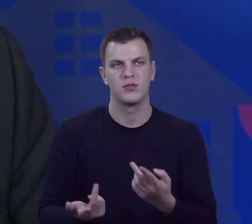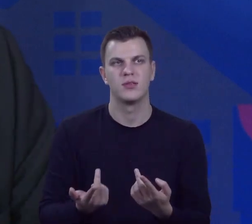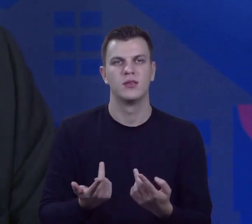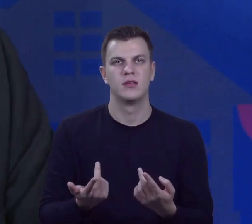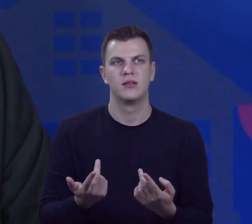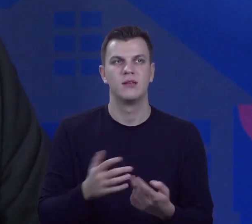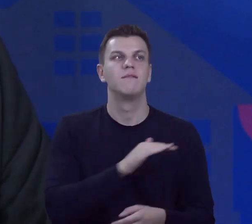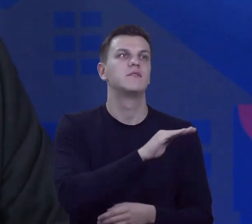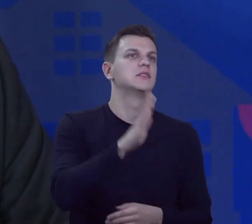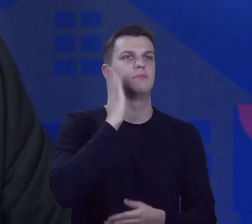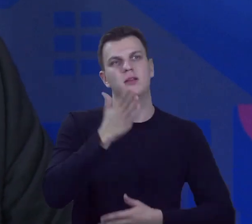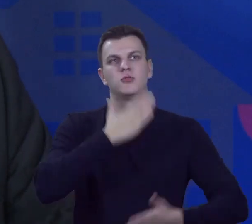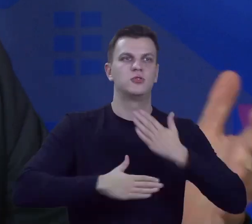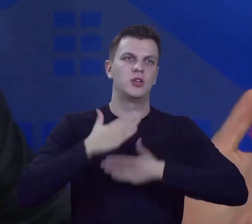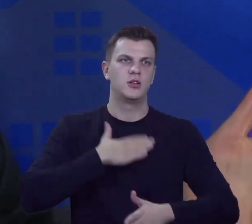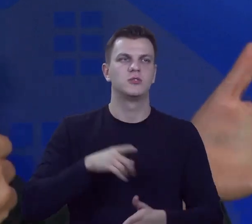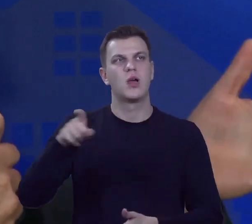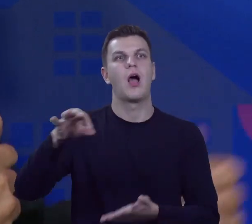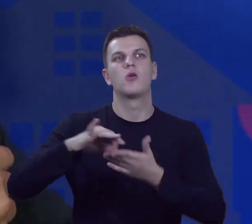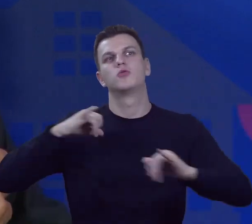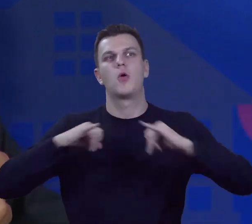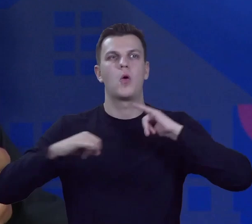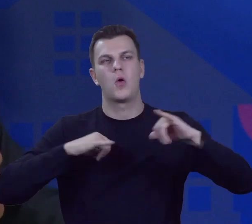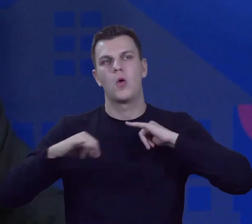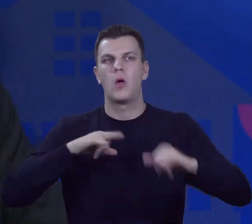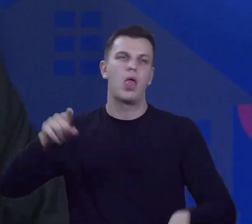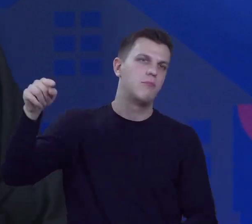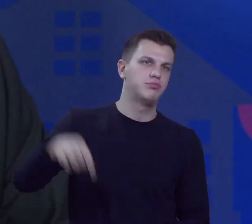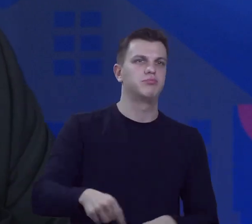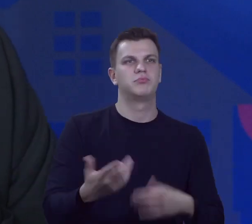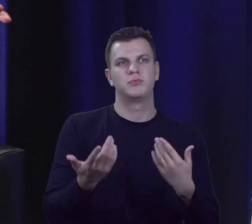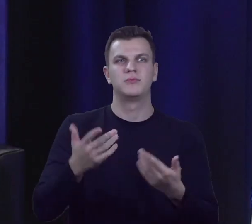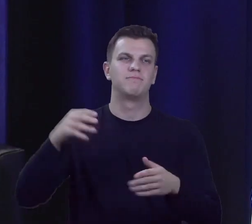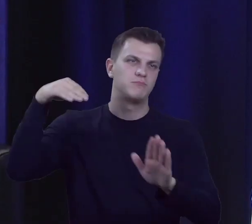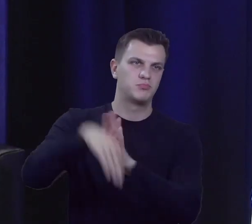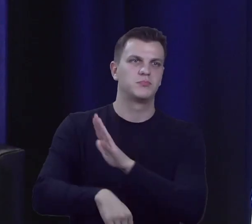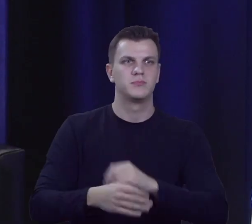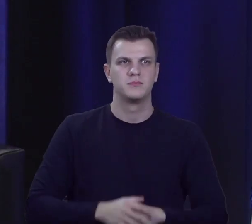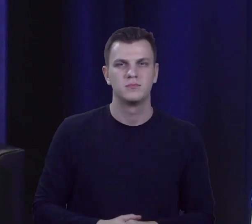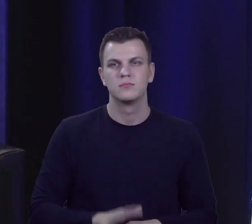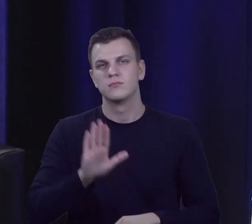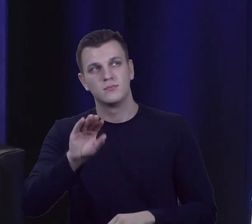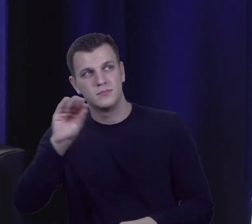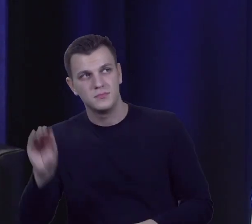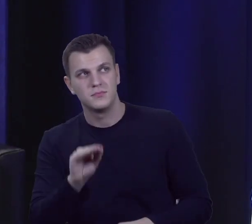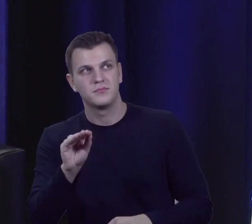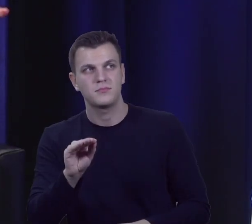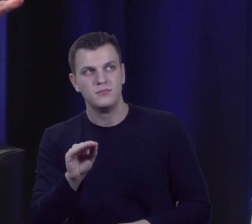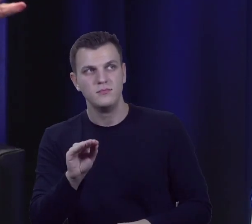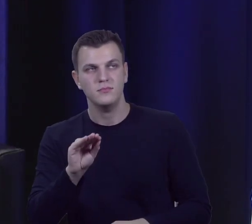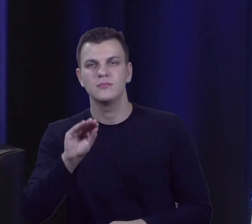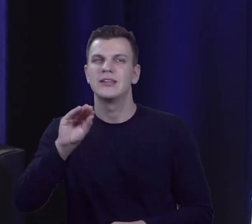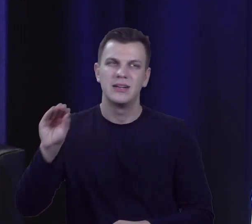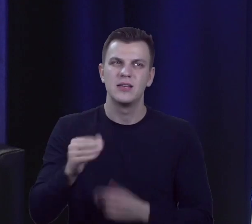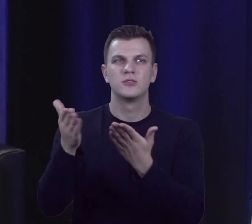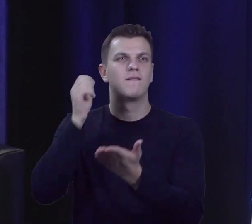będą się cieszyć, że akurat rządził, rządził, a teraz... A teraz... I jeszcze... I jeszcze... I jeszcze